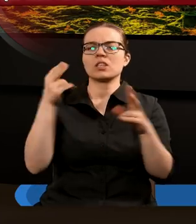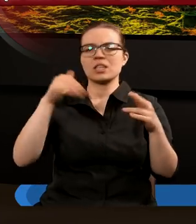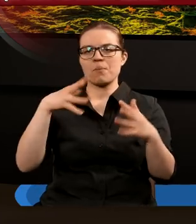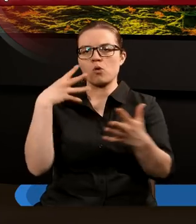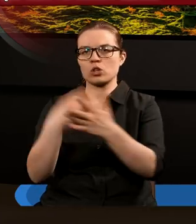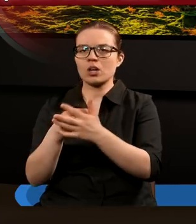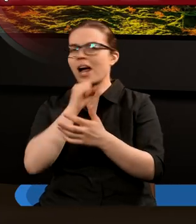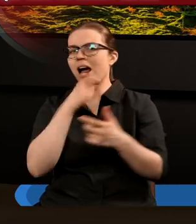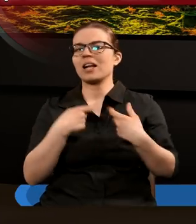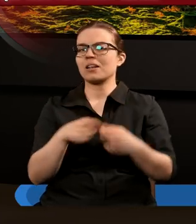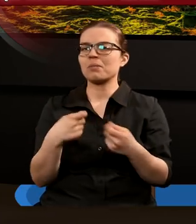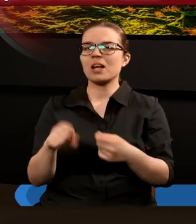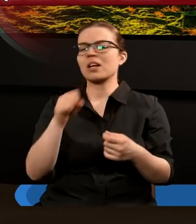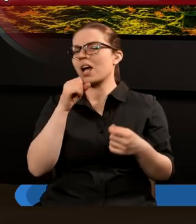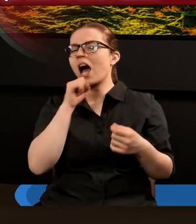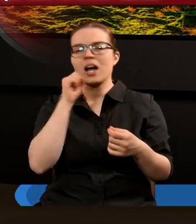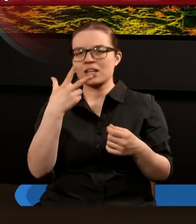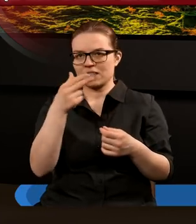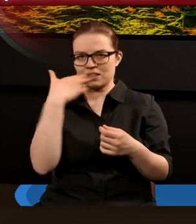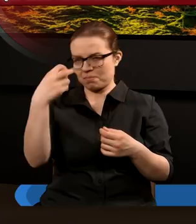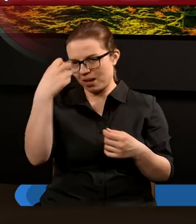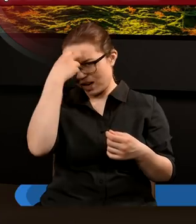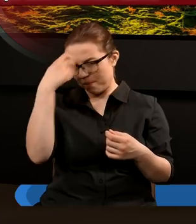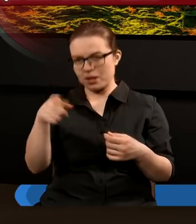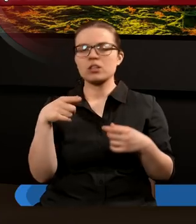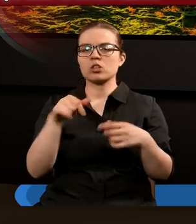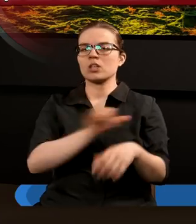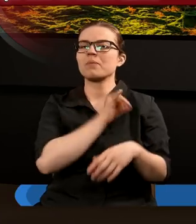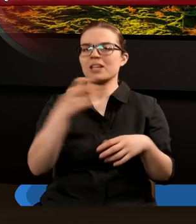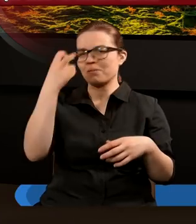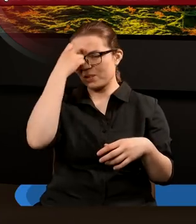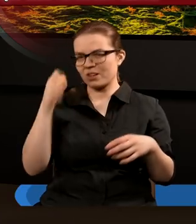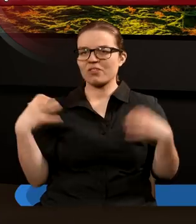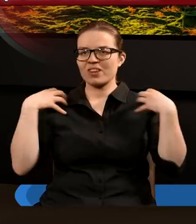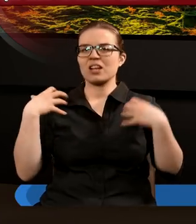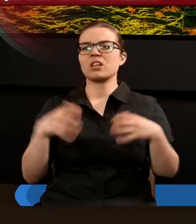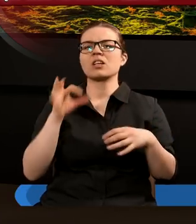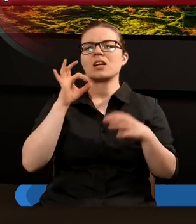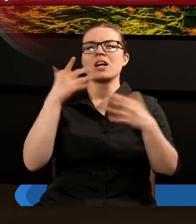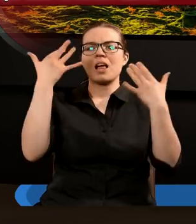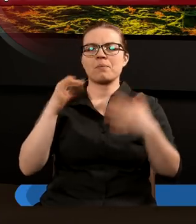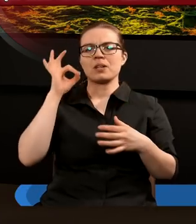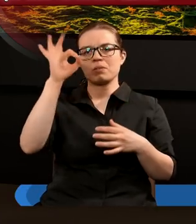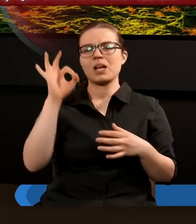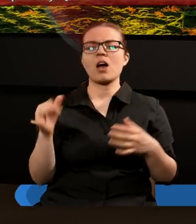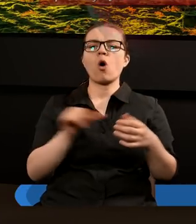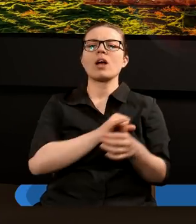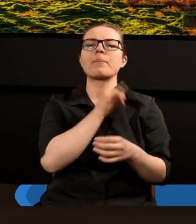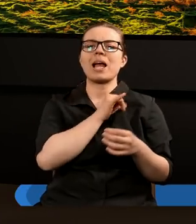kupować ani sprzedawać, jeżeli nie ma znamienia, to jest imienia zwierzęcia lub liczby jego imienia.